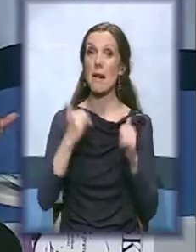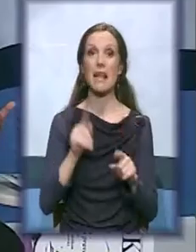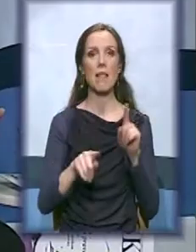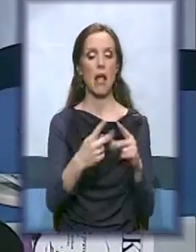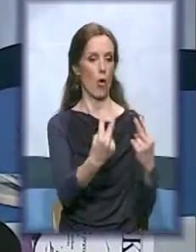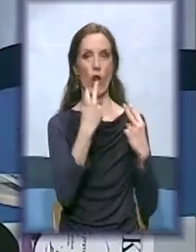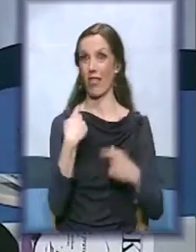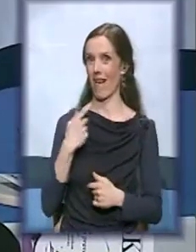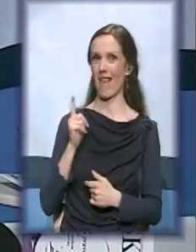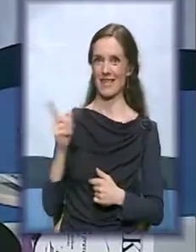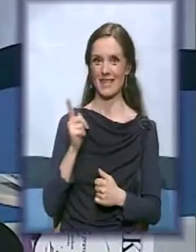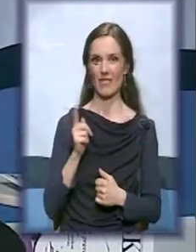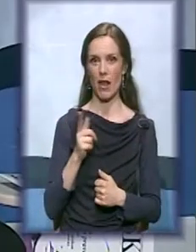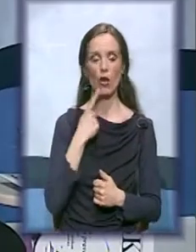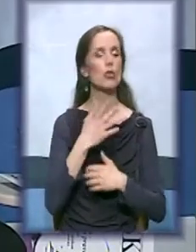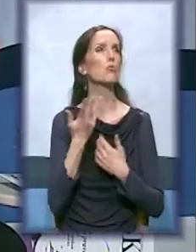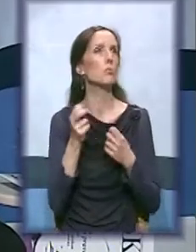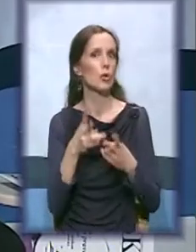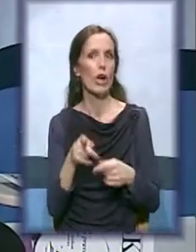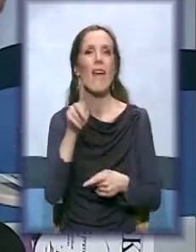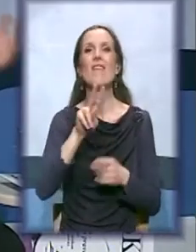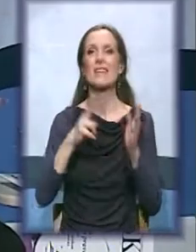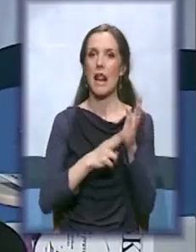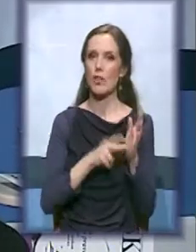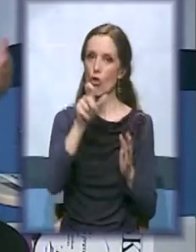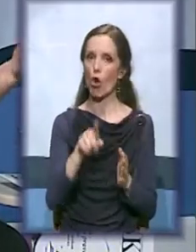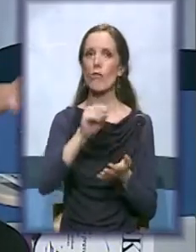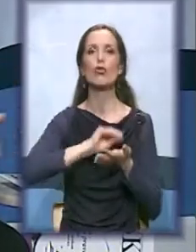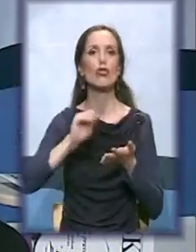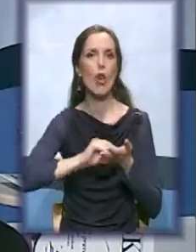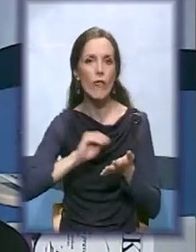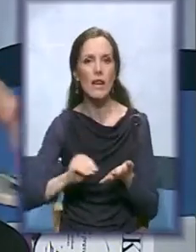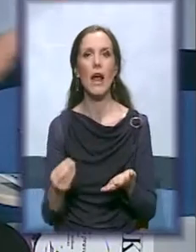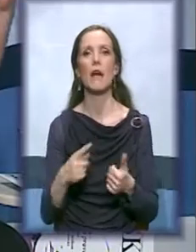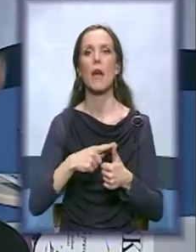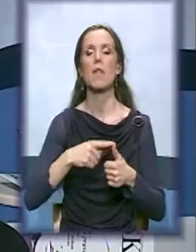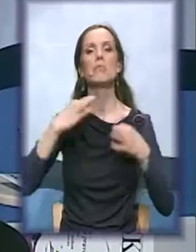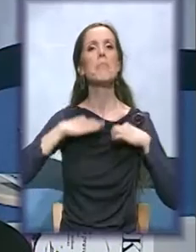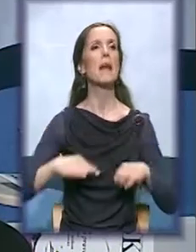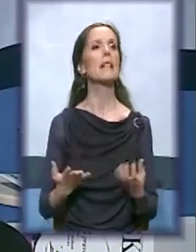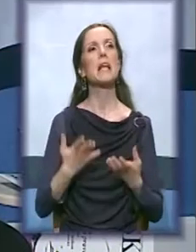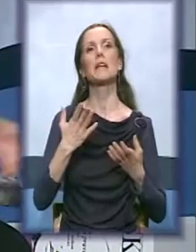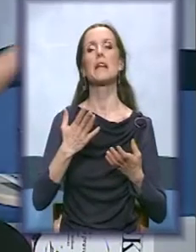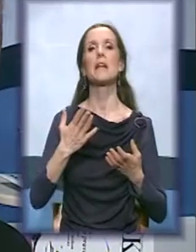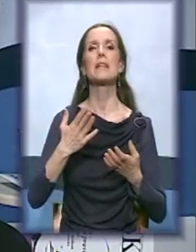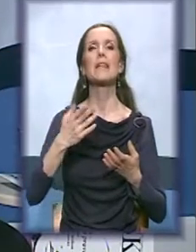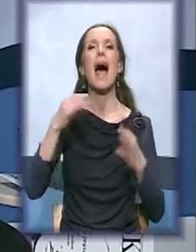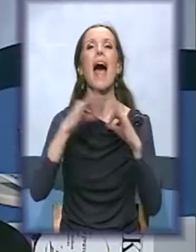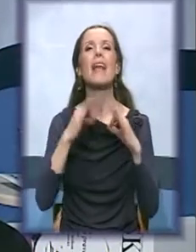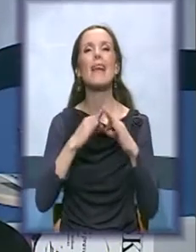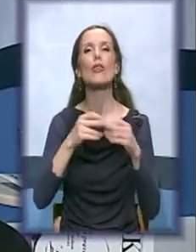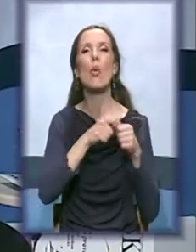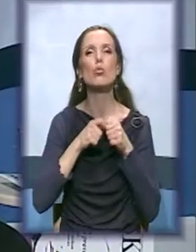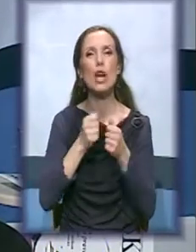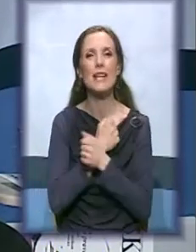i kaže pa dobro, evo Vesana Nestorović, novinarka, presednica Aikido udruženja, zato ići Saveza